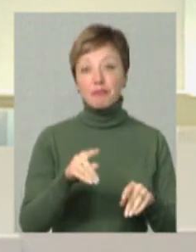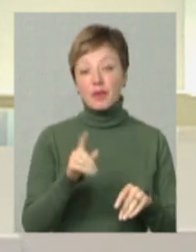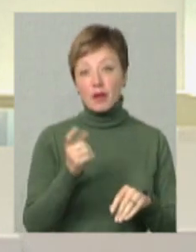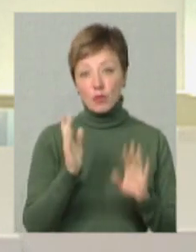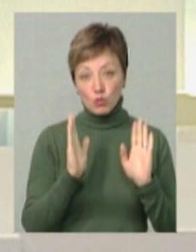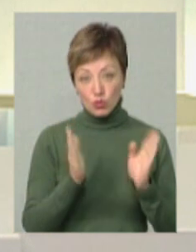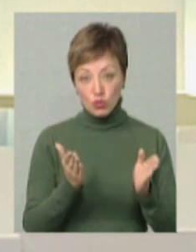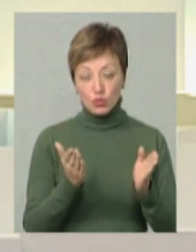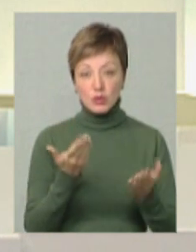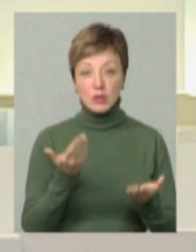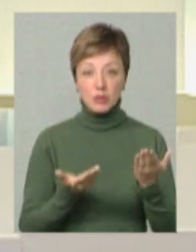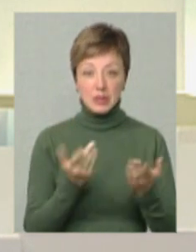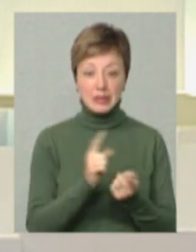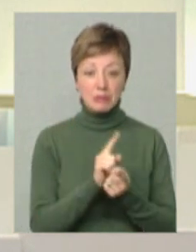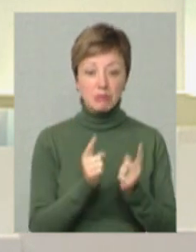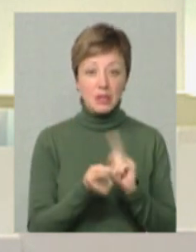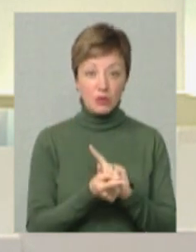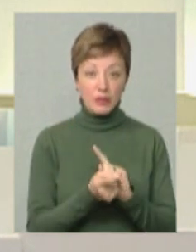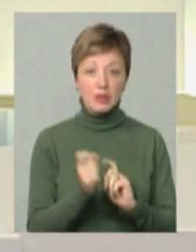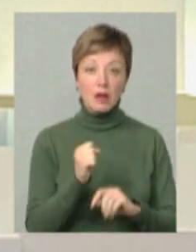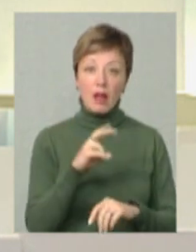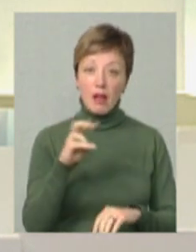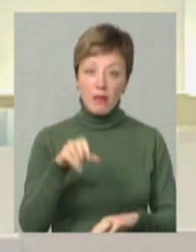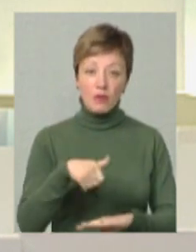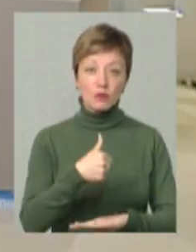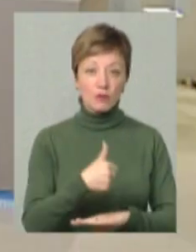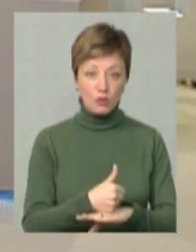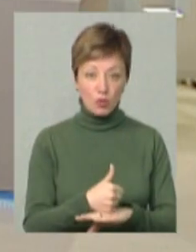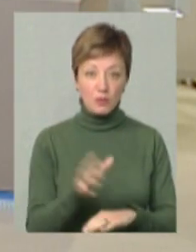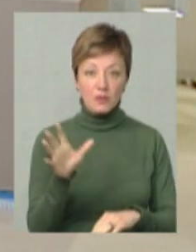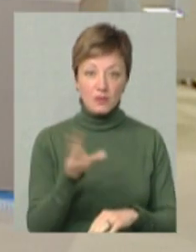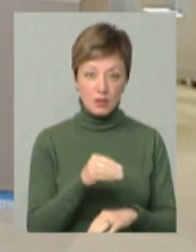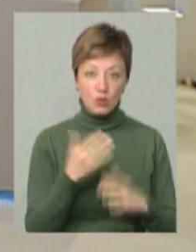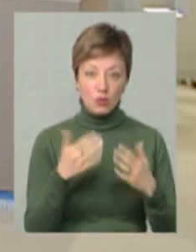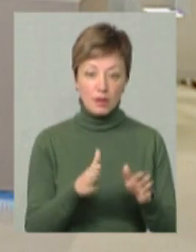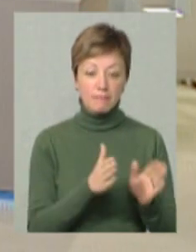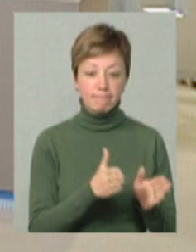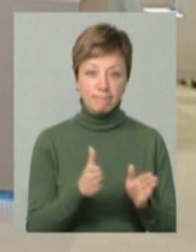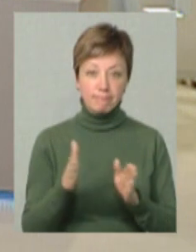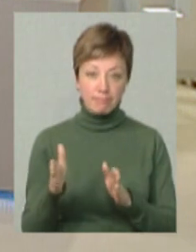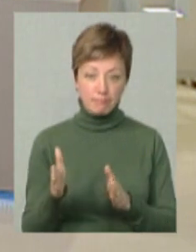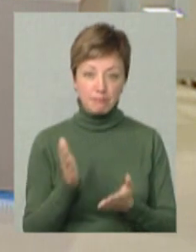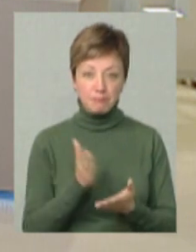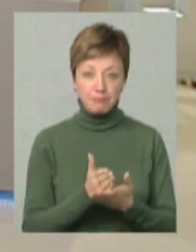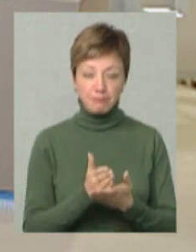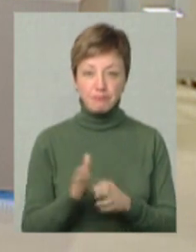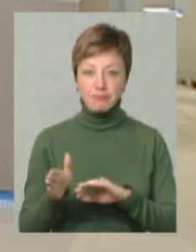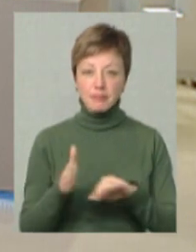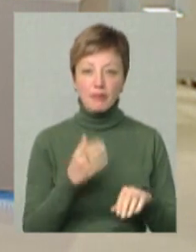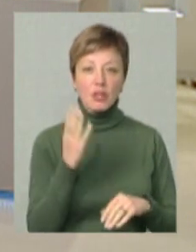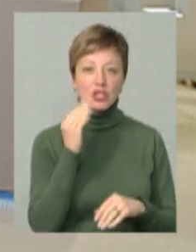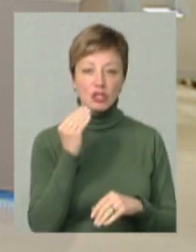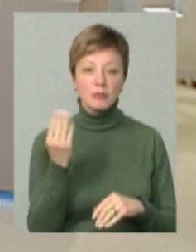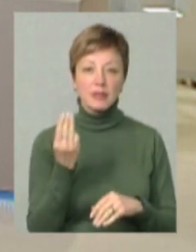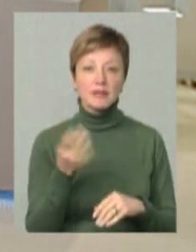мірі вони будуть, мабуть, змінюватися, але в основному все відпрацьовано. Шепатівський район,